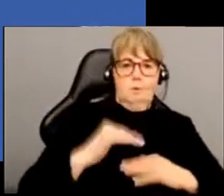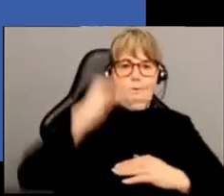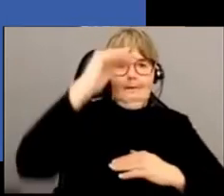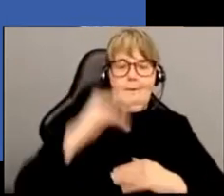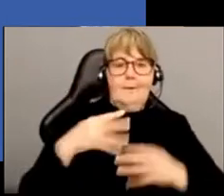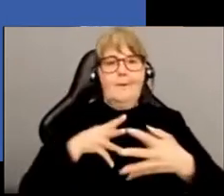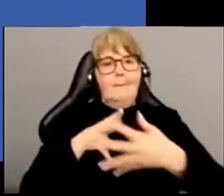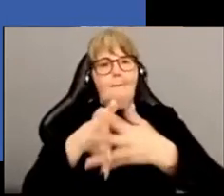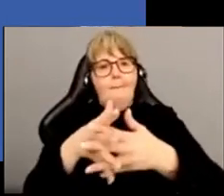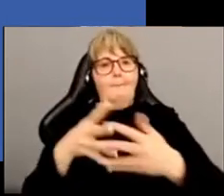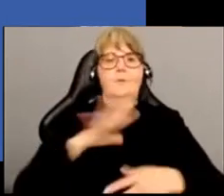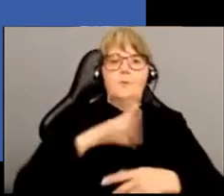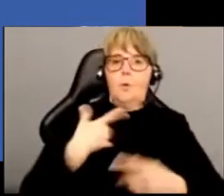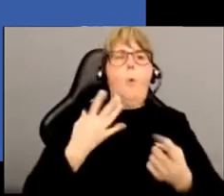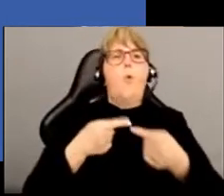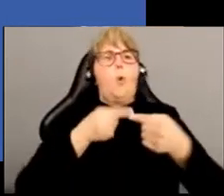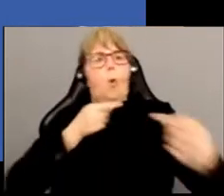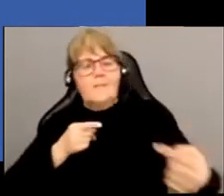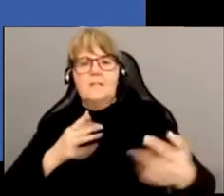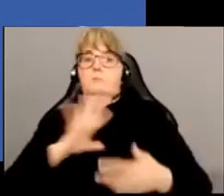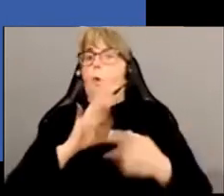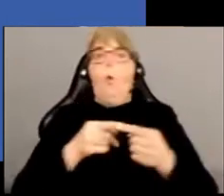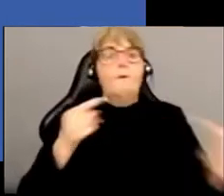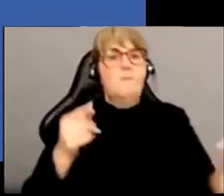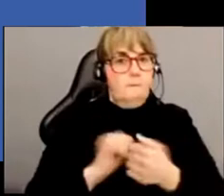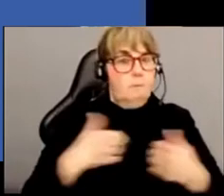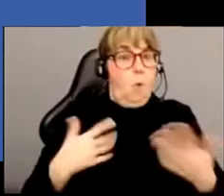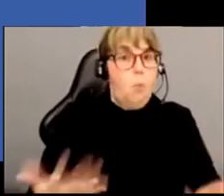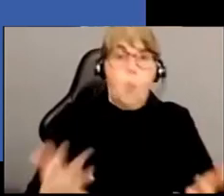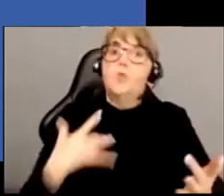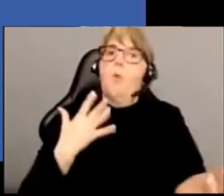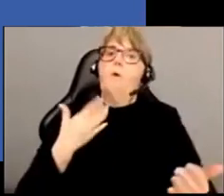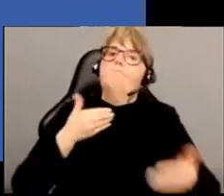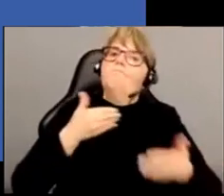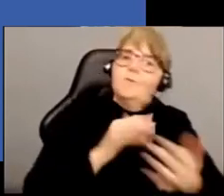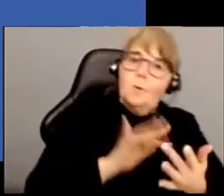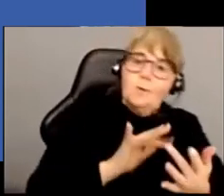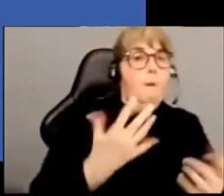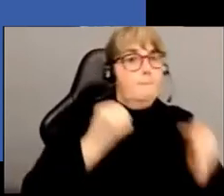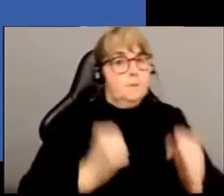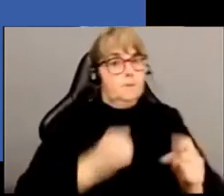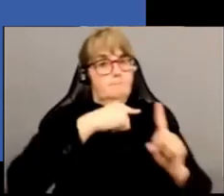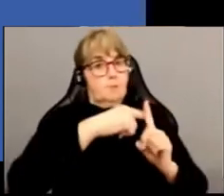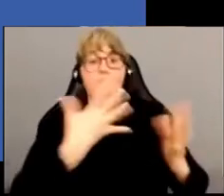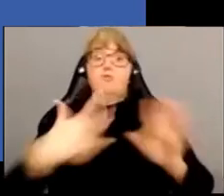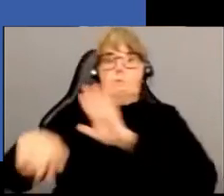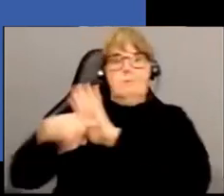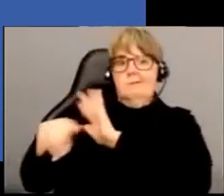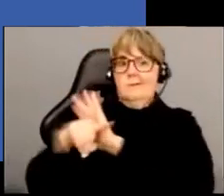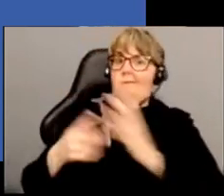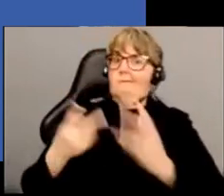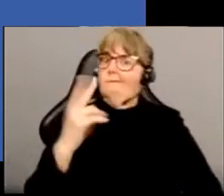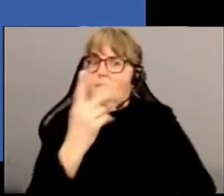en conflit avec ces animaux ? Ça peut être des conflits ou des contacts qui sont positifs ou négatifs,